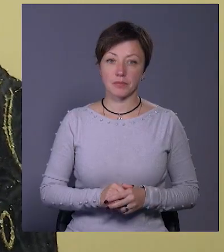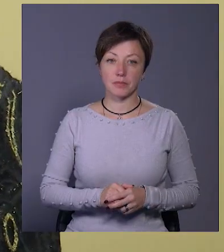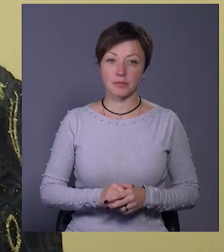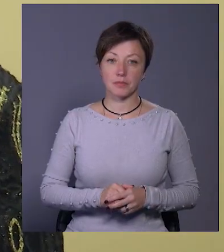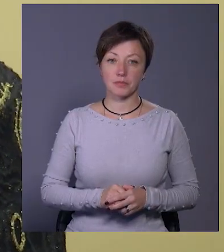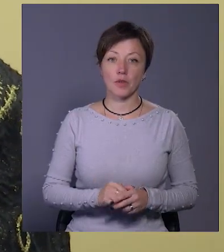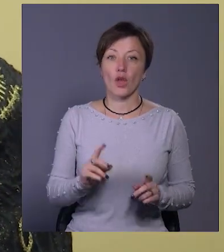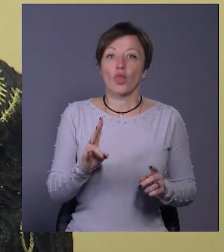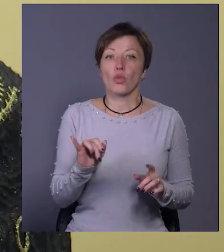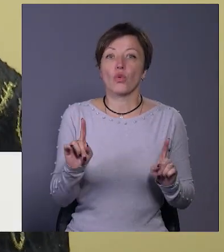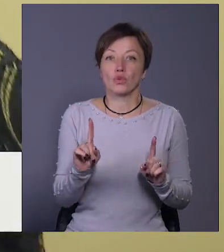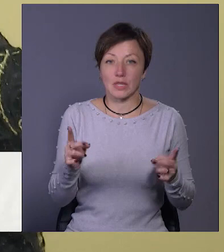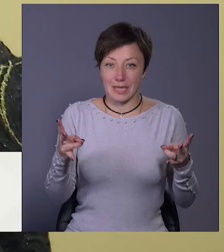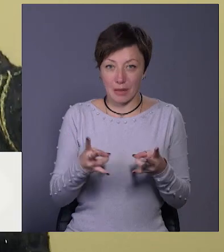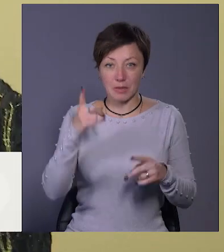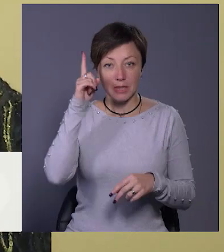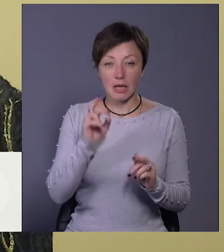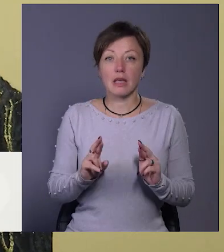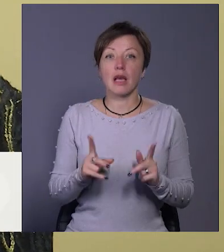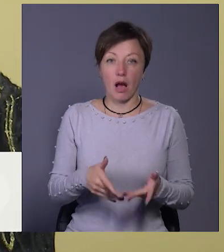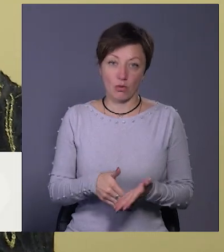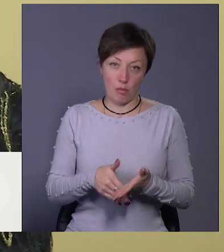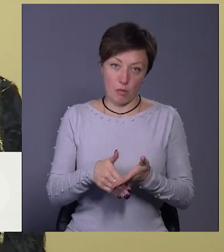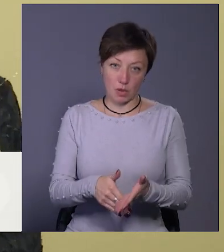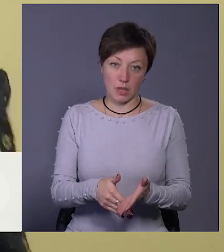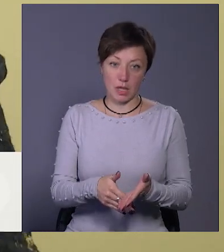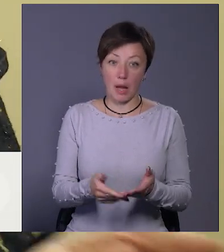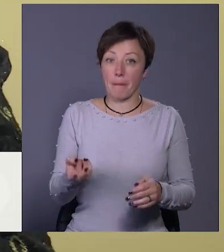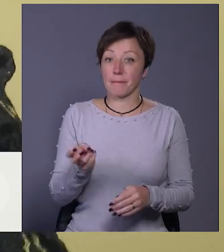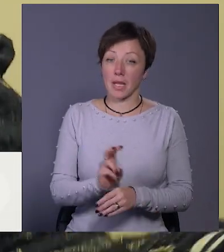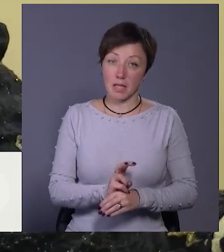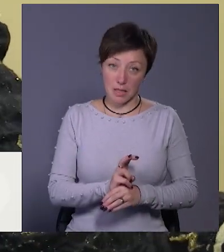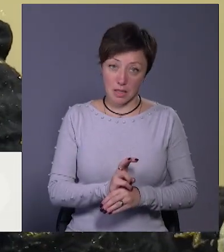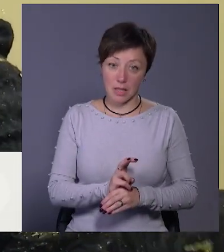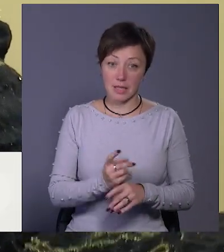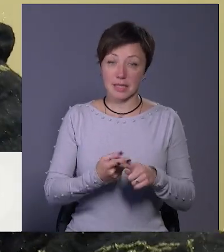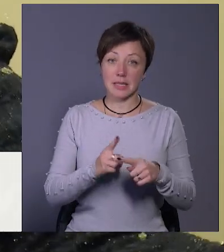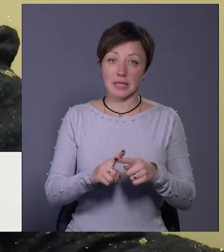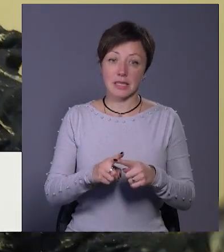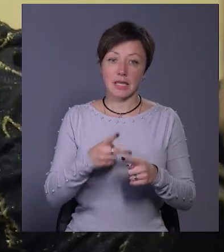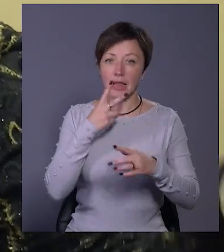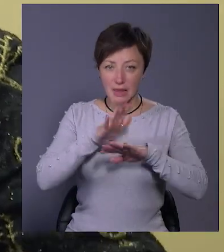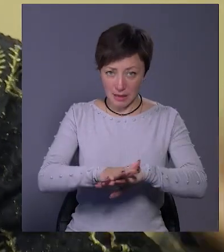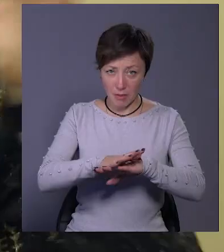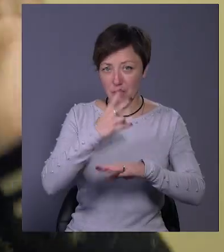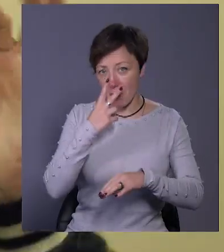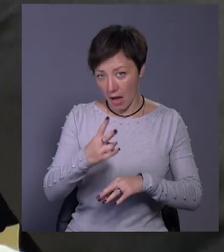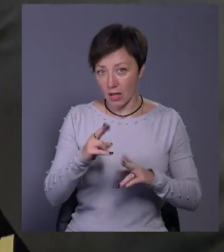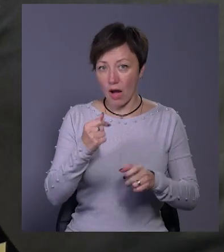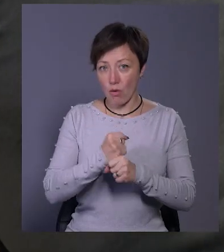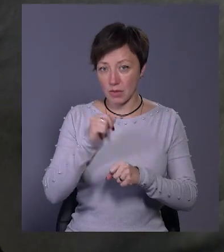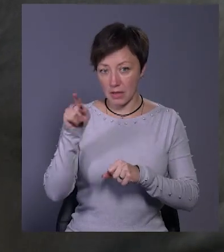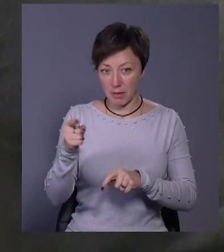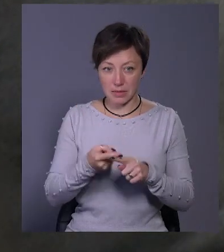Ну, хоч щось-то ж треба знати, як допомогти. Бо прийти, оці дихання я бачила, як робляться там.